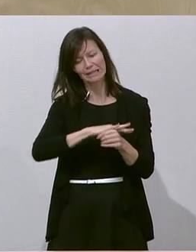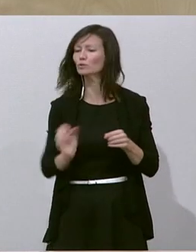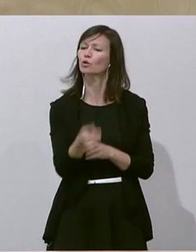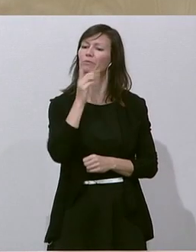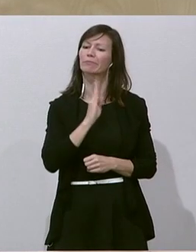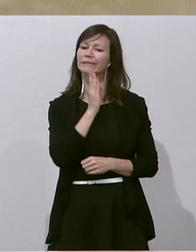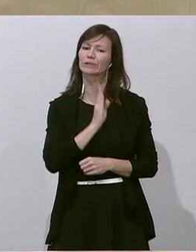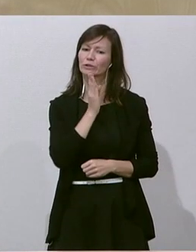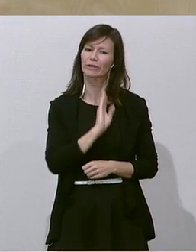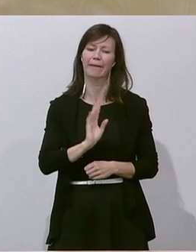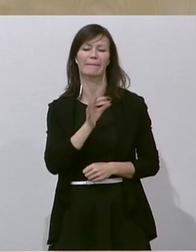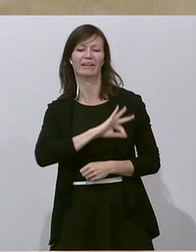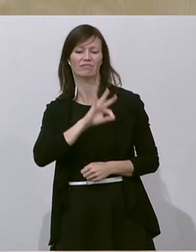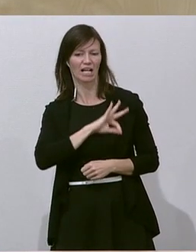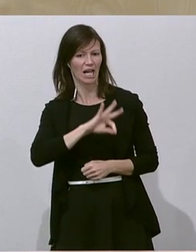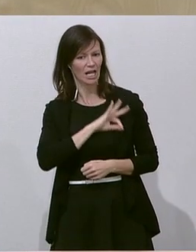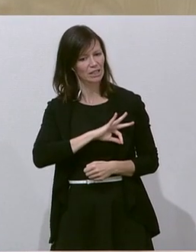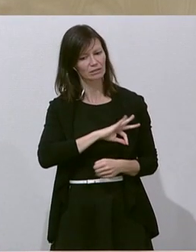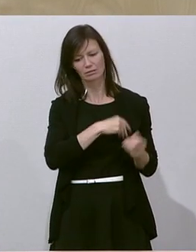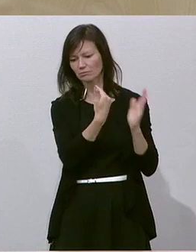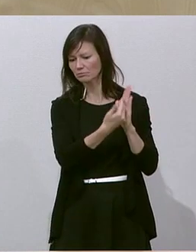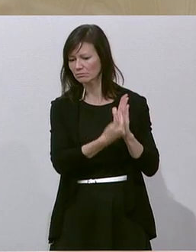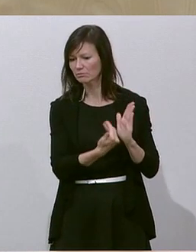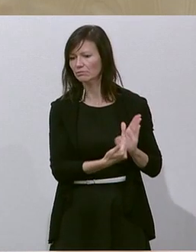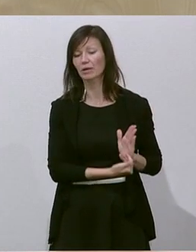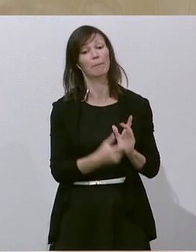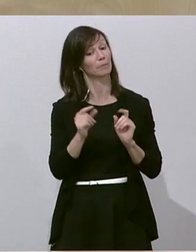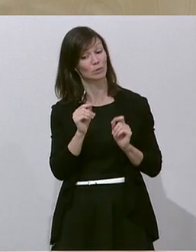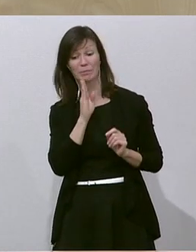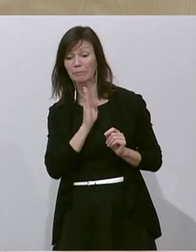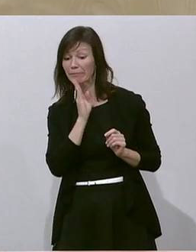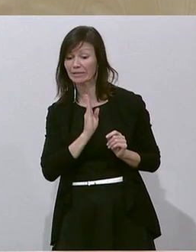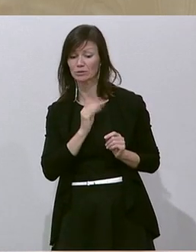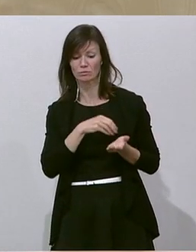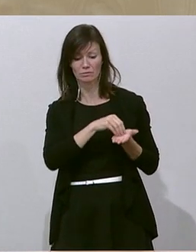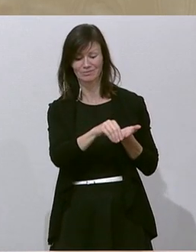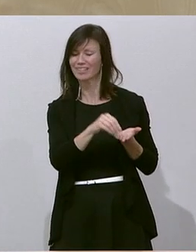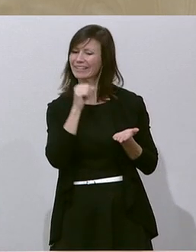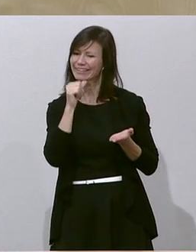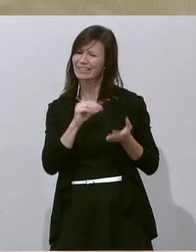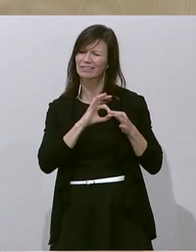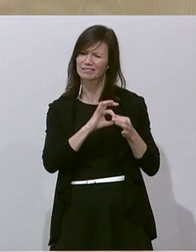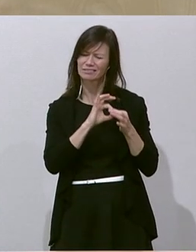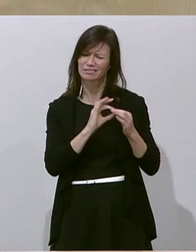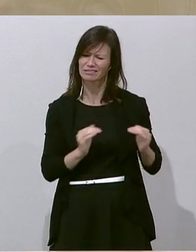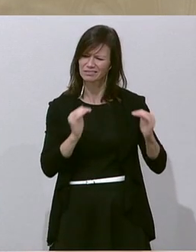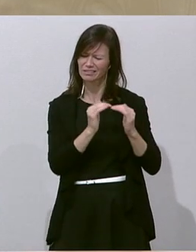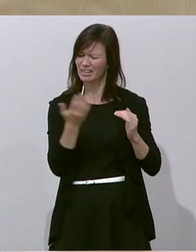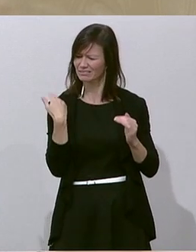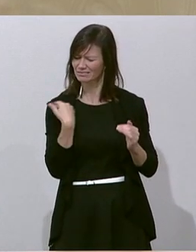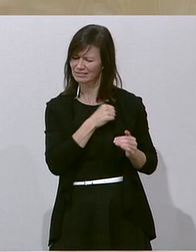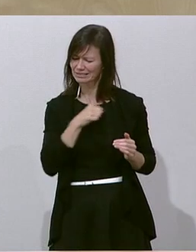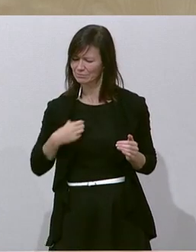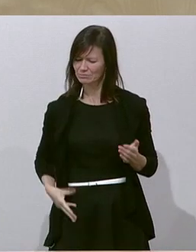Sonderpensionsprivilegien, also Pensionszahlungen, die nicht in angemessener Relation zu einbezahlten